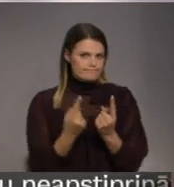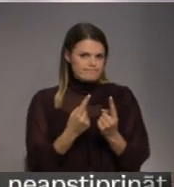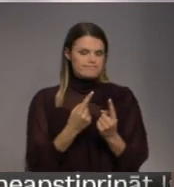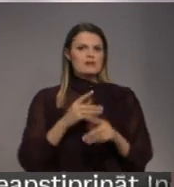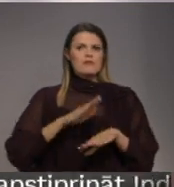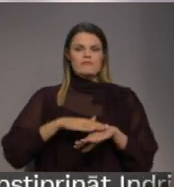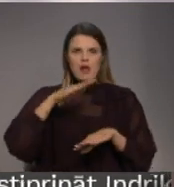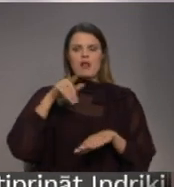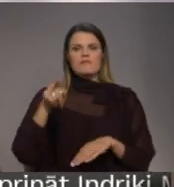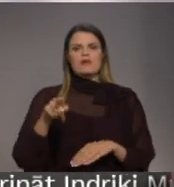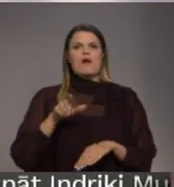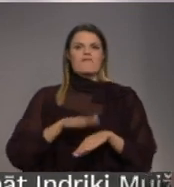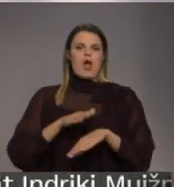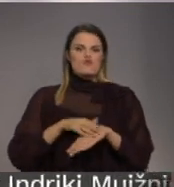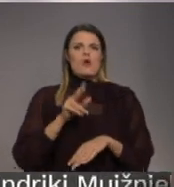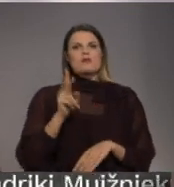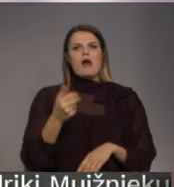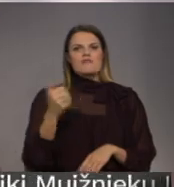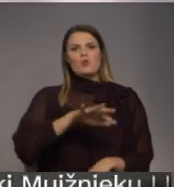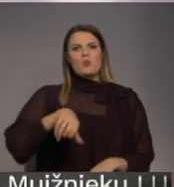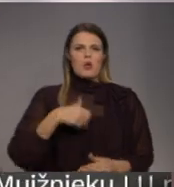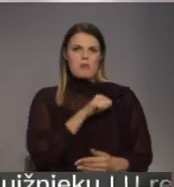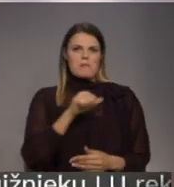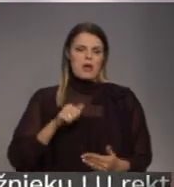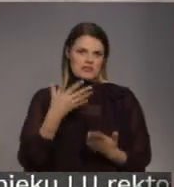vainot savu bērnu nolaupīšanā vairāk kodīt Krenberga.